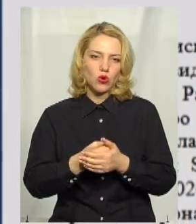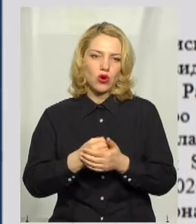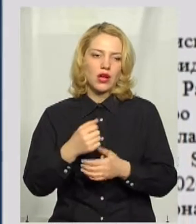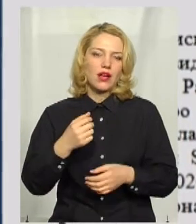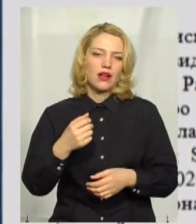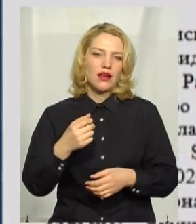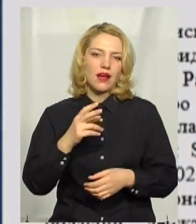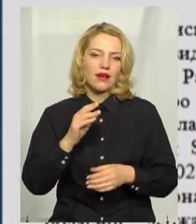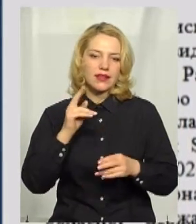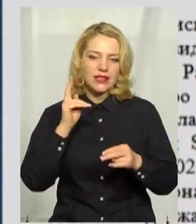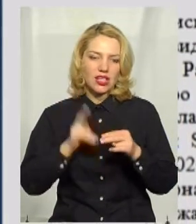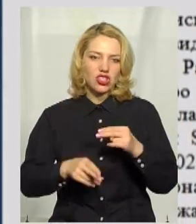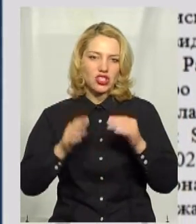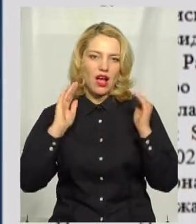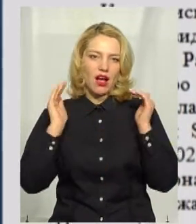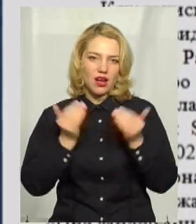терміну карантину.